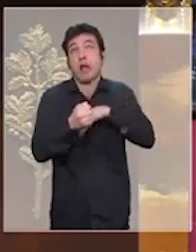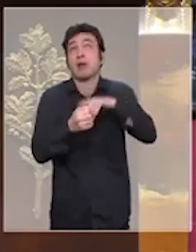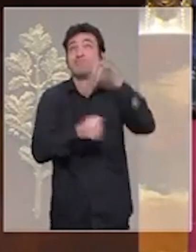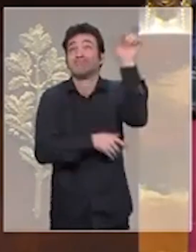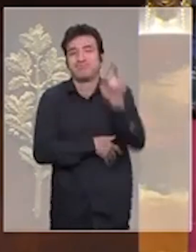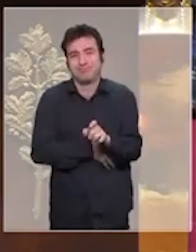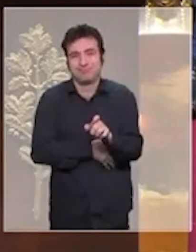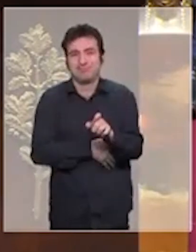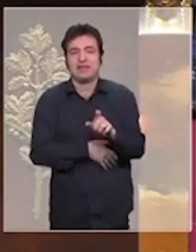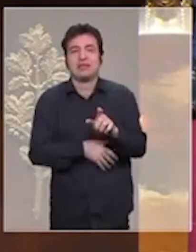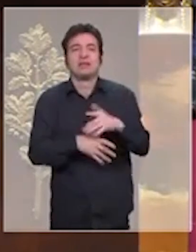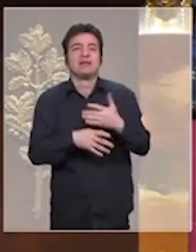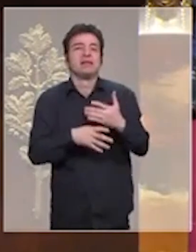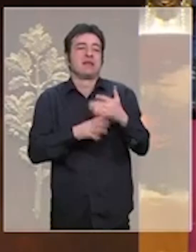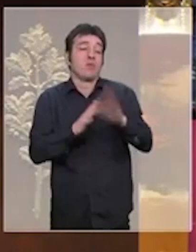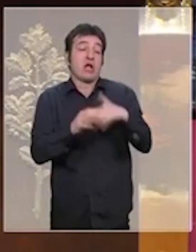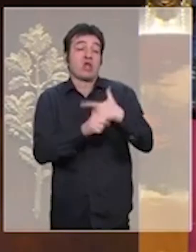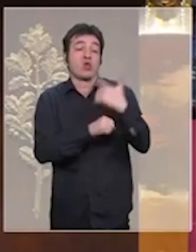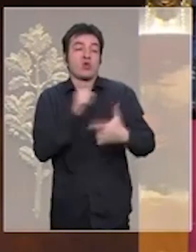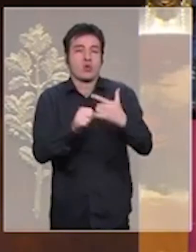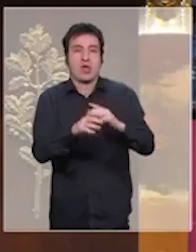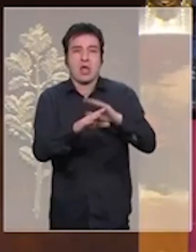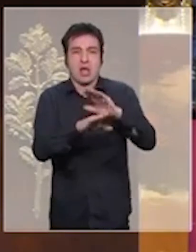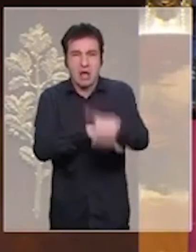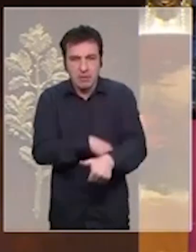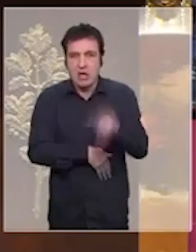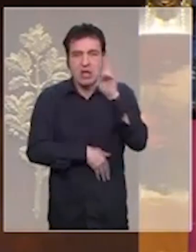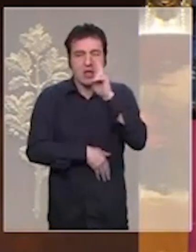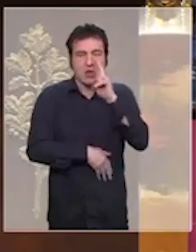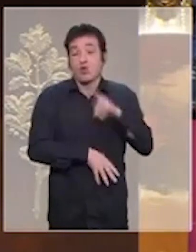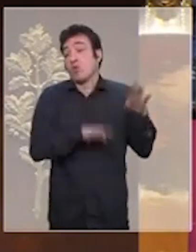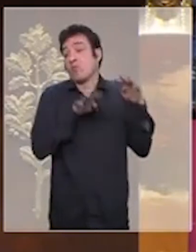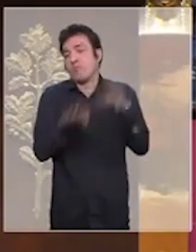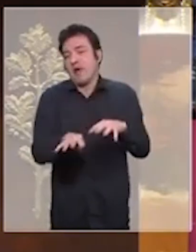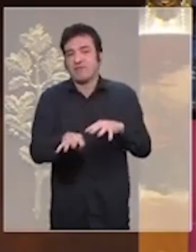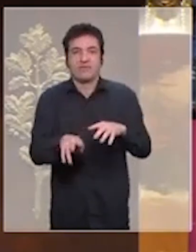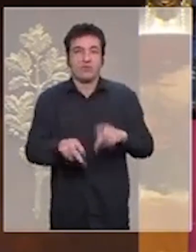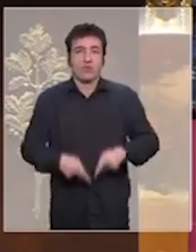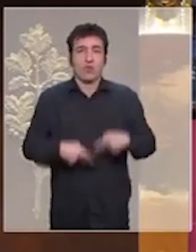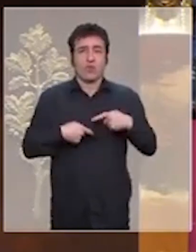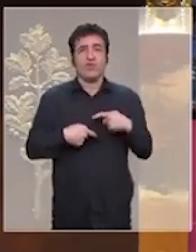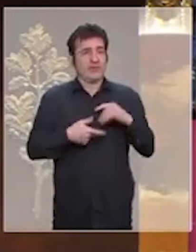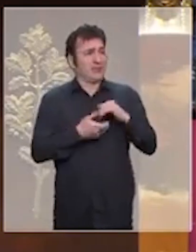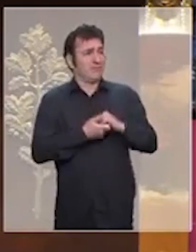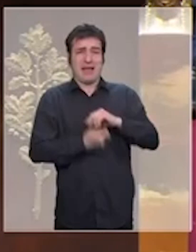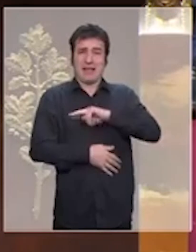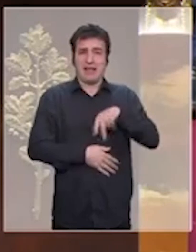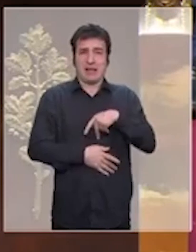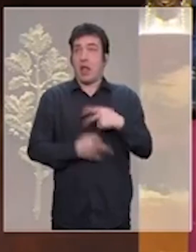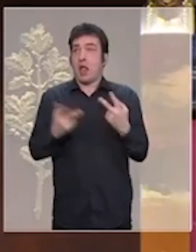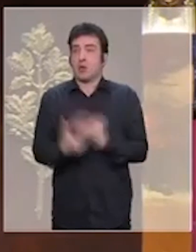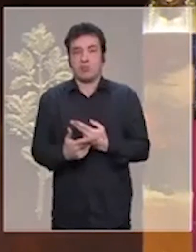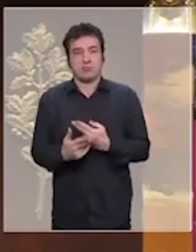plus tard, l'agression russe et l'occupation a interrompu notre vie pacifique. La guerre